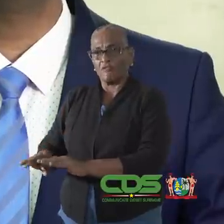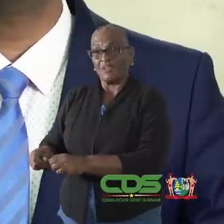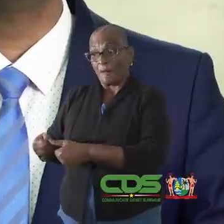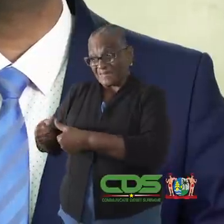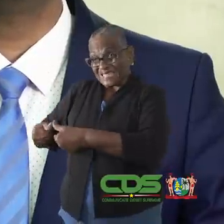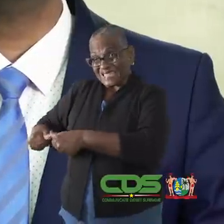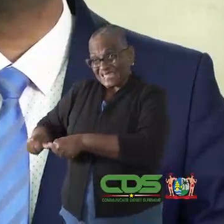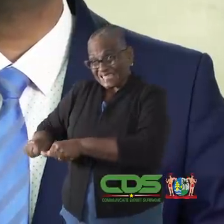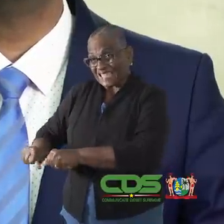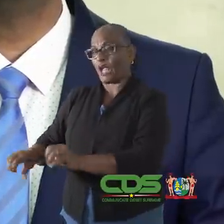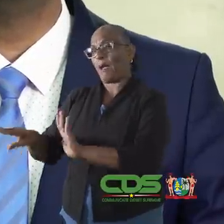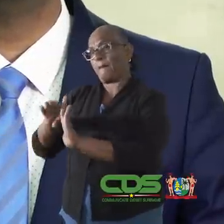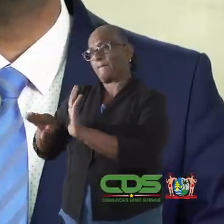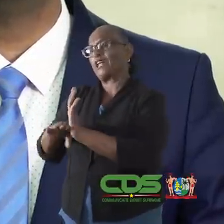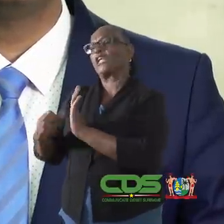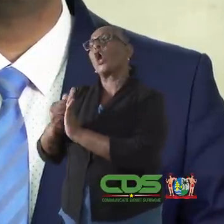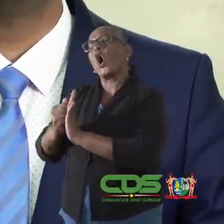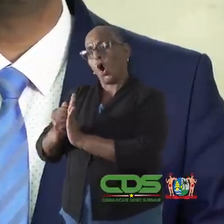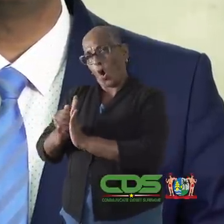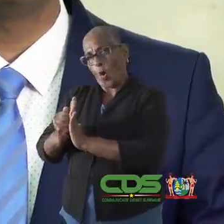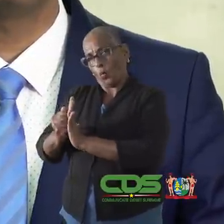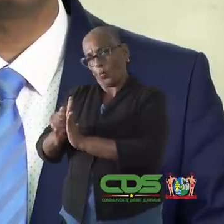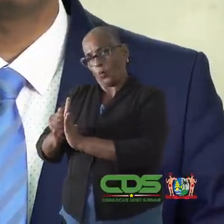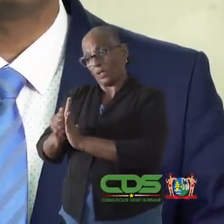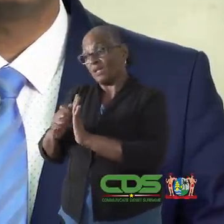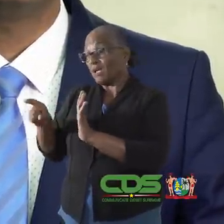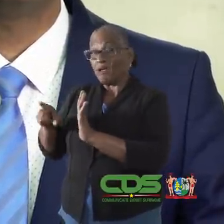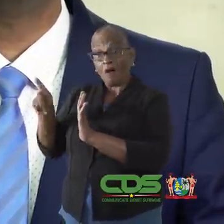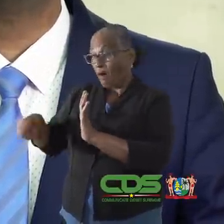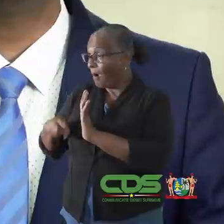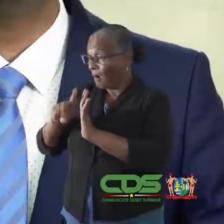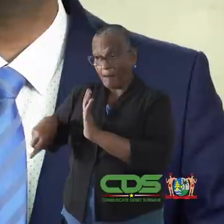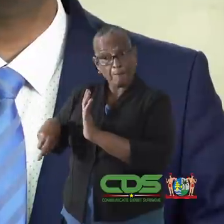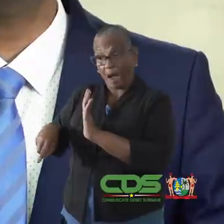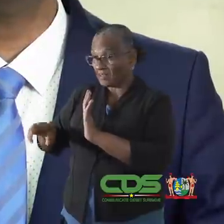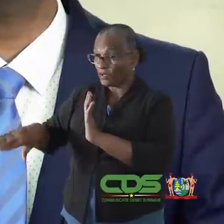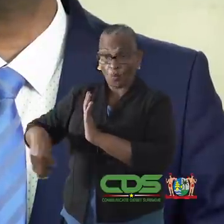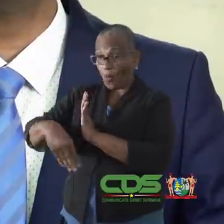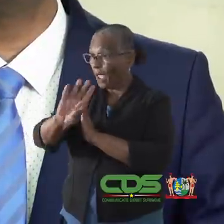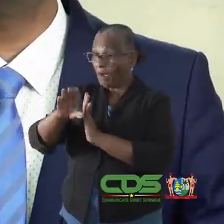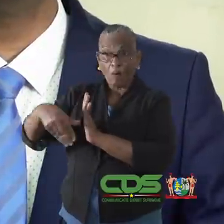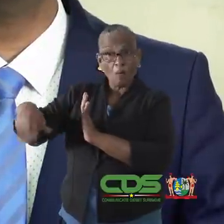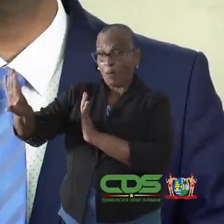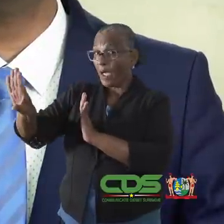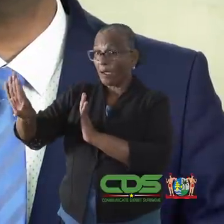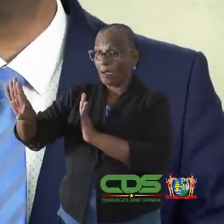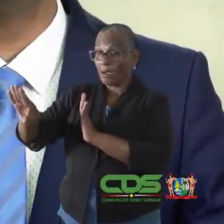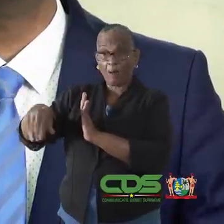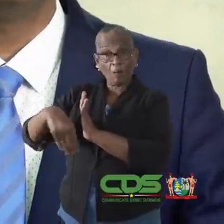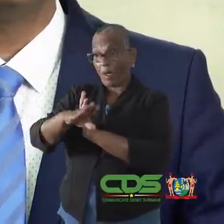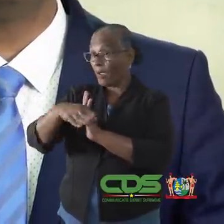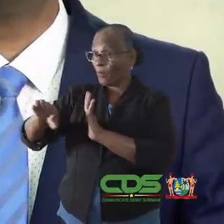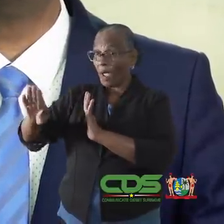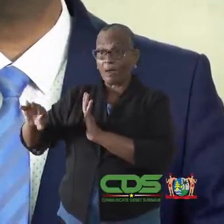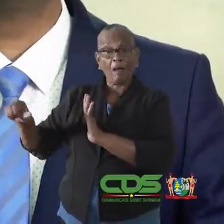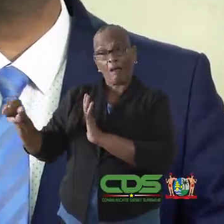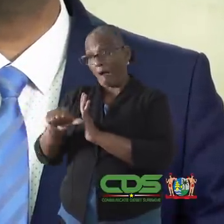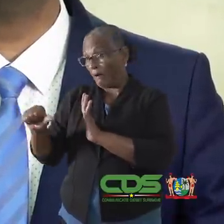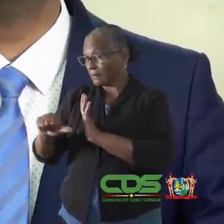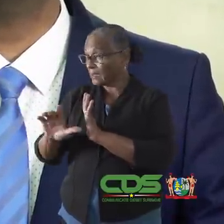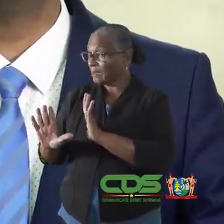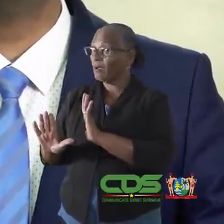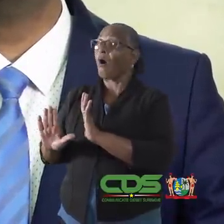dienen zich strikt te houden aan de maatregelen. Het is hun verboden om zich buiten hun woning of